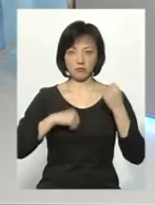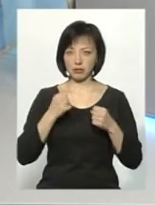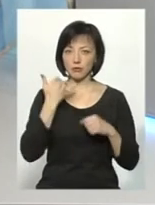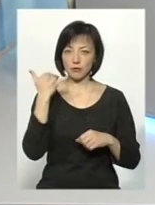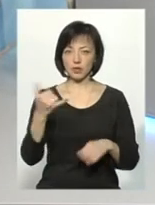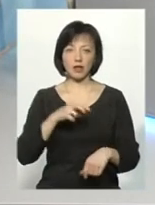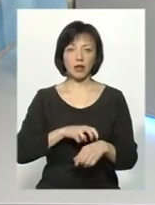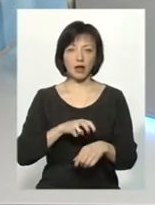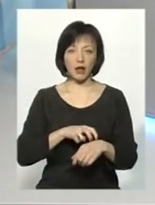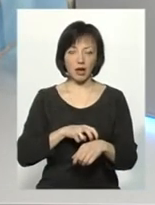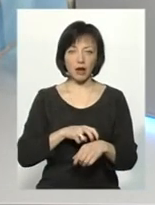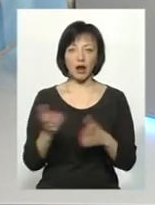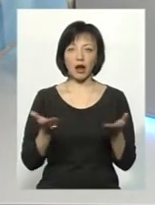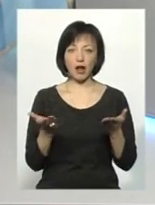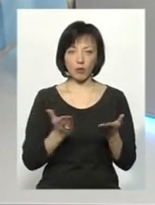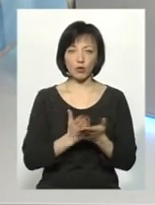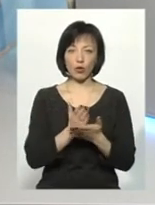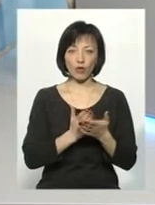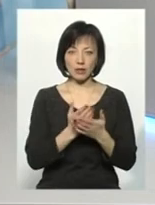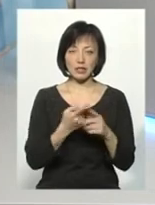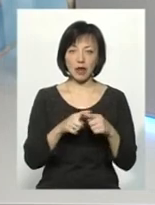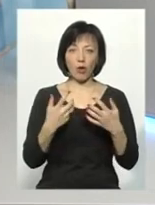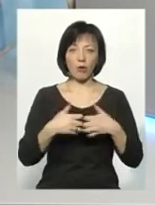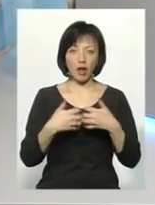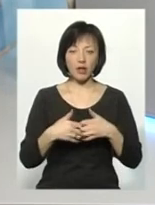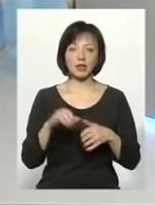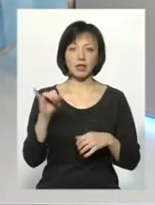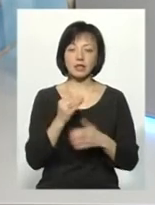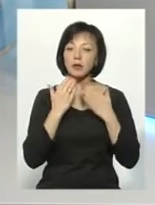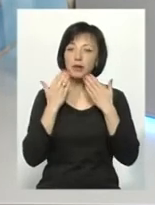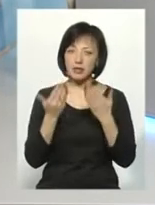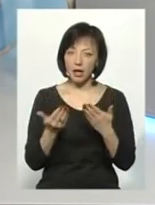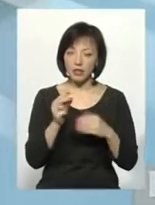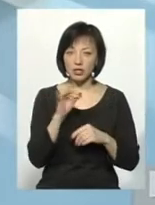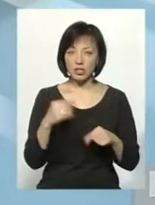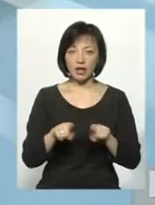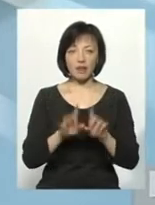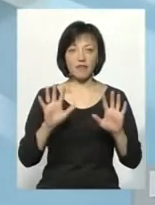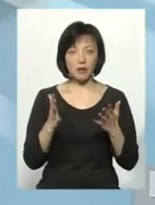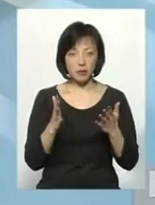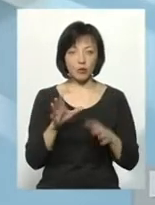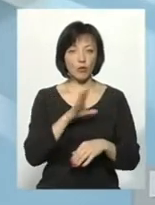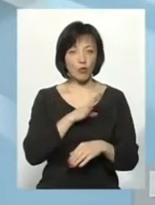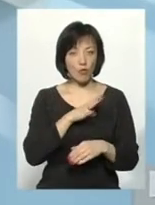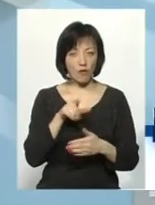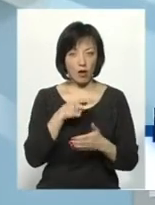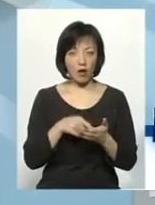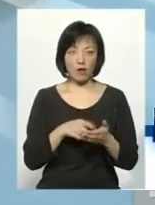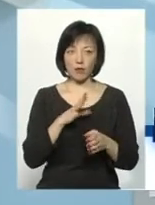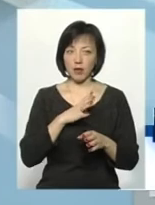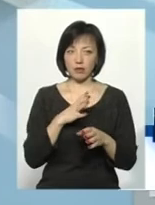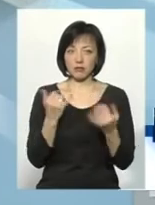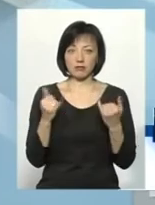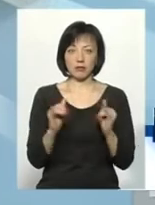подзвонила лікарю, яка обслуговує це обладнання, і запитала, чи такий випадок мав місце. Вона була